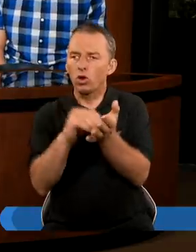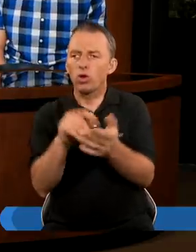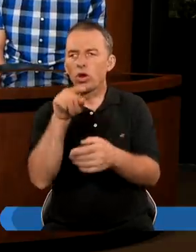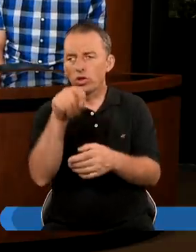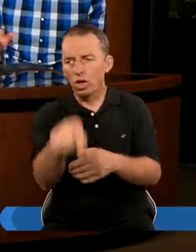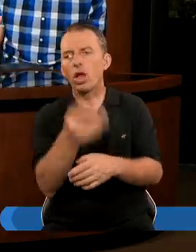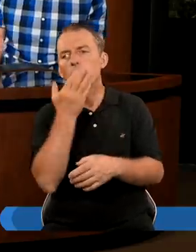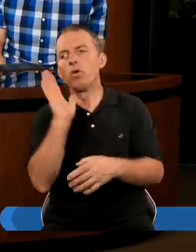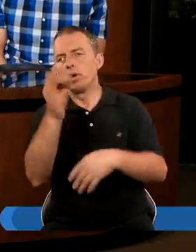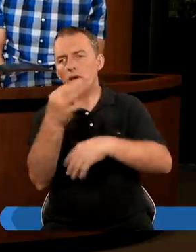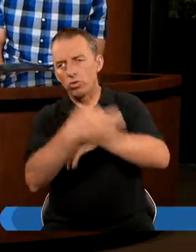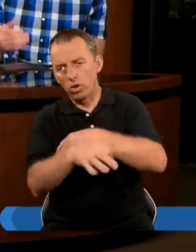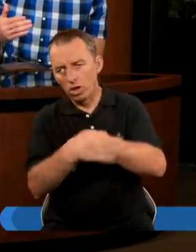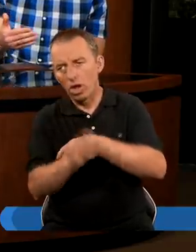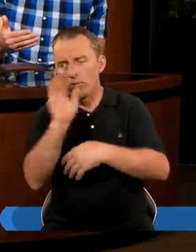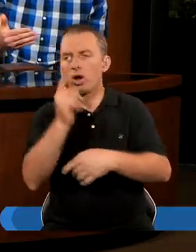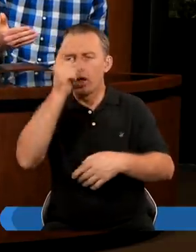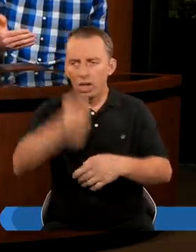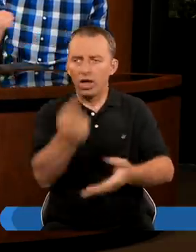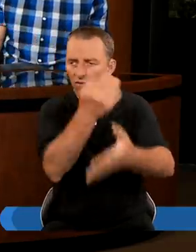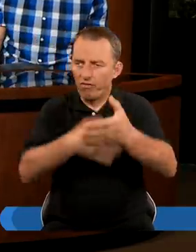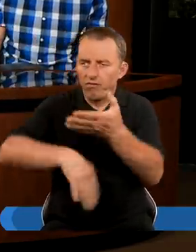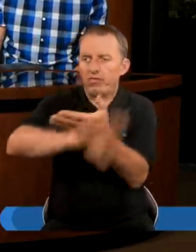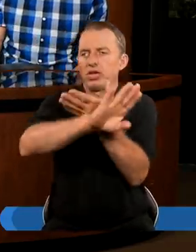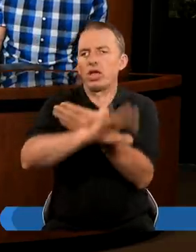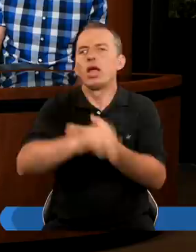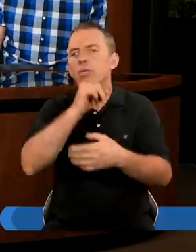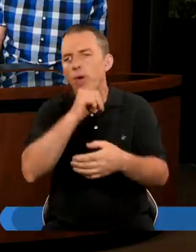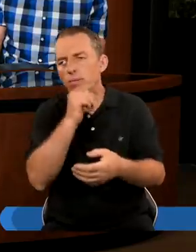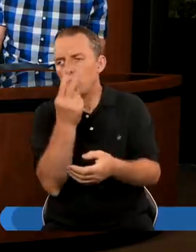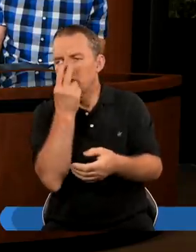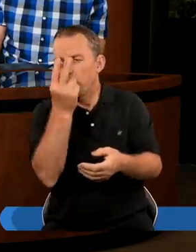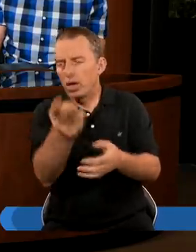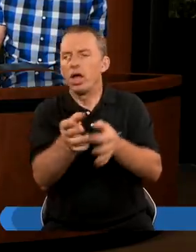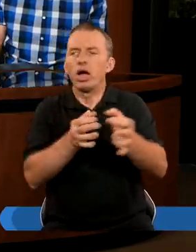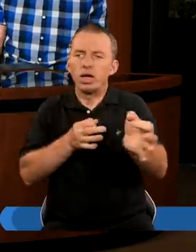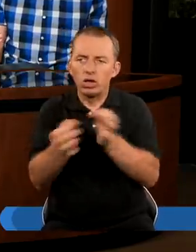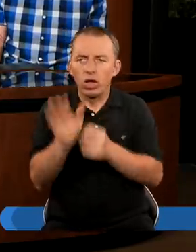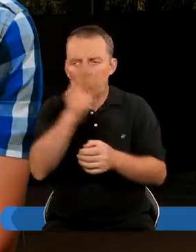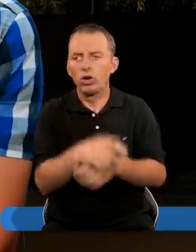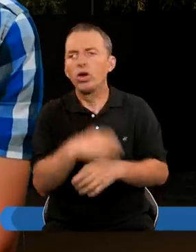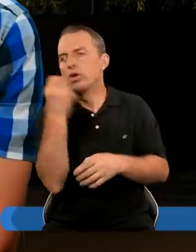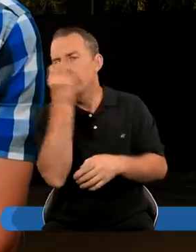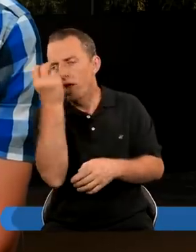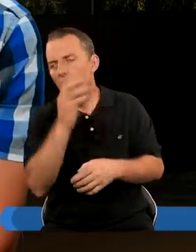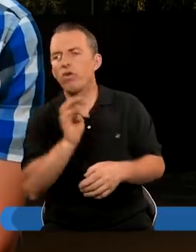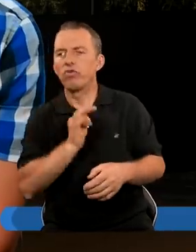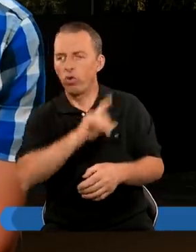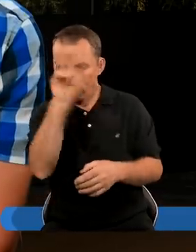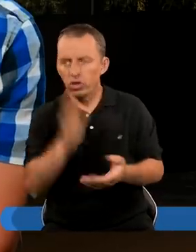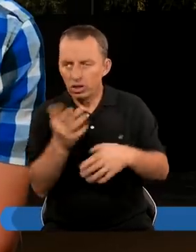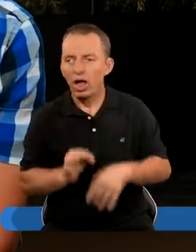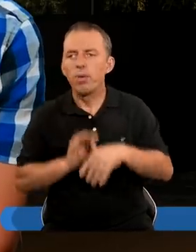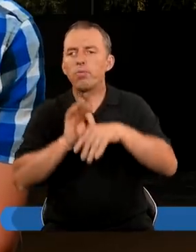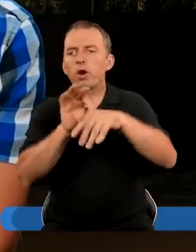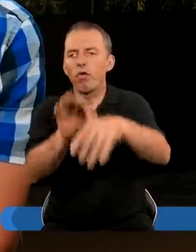Dodał do tego O czym będziemy studiować Że Bóg nakazuje Wyjście z Babilonu Ale jak zobaczymy Na historię To Bóg Co ciekawe Swój lud